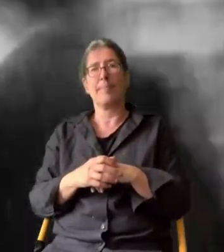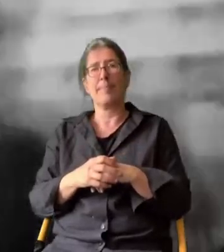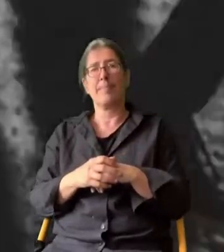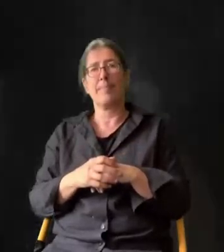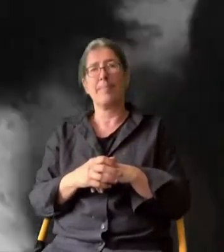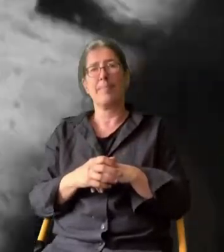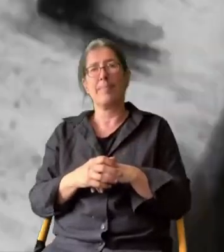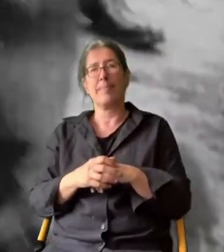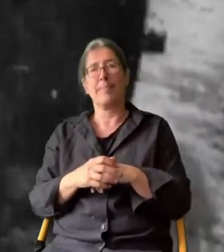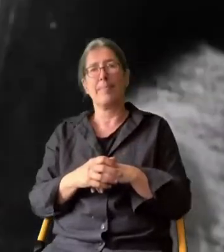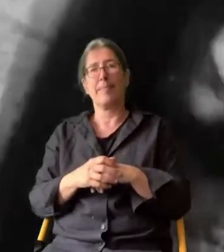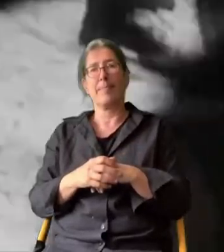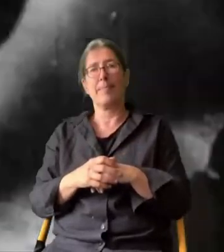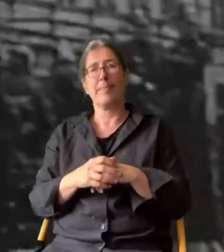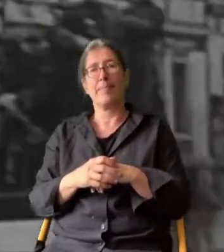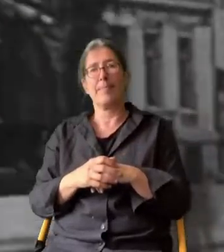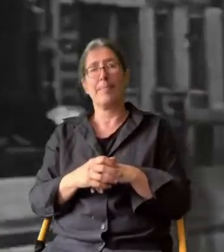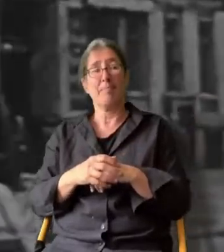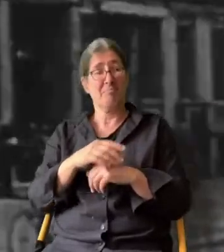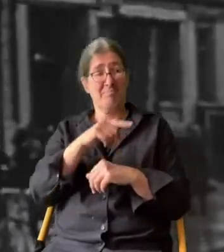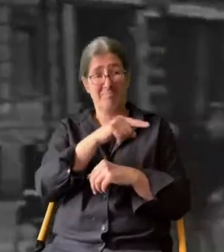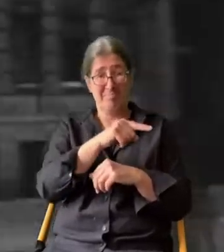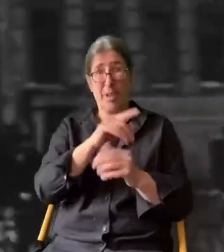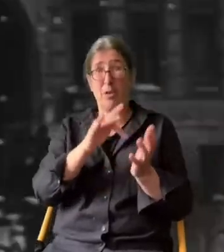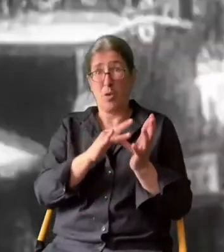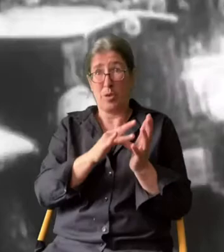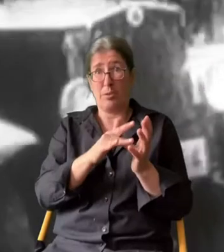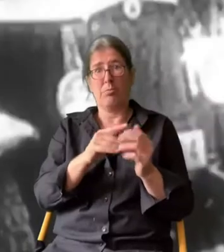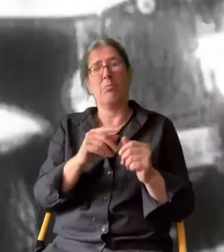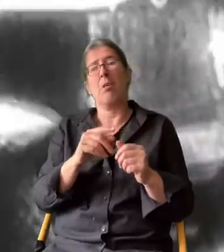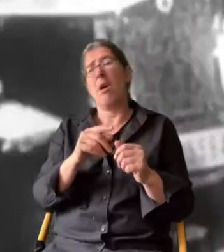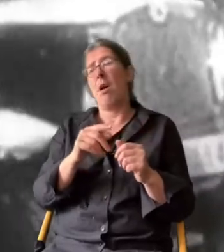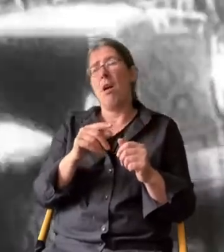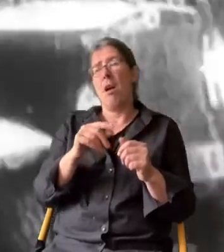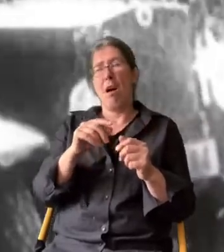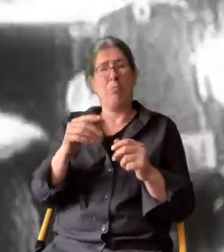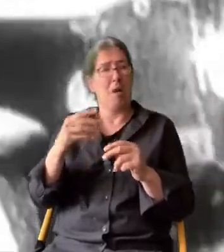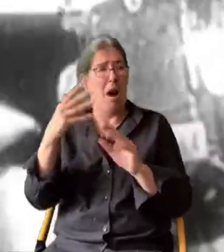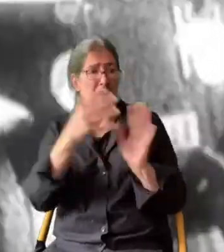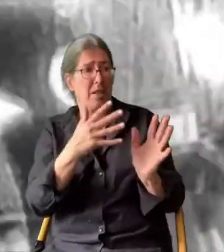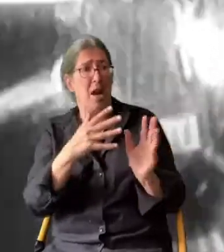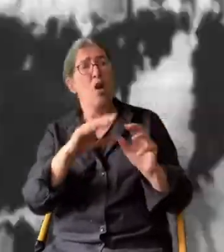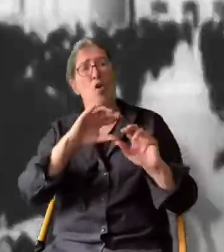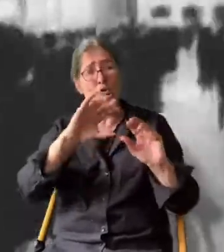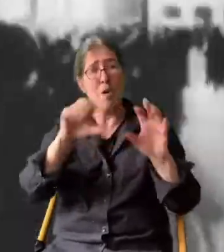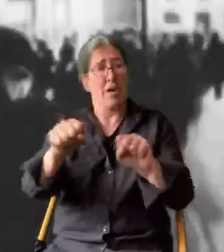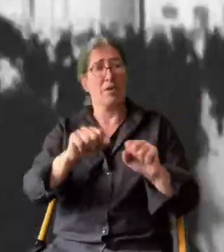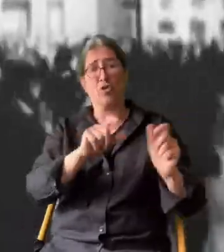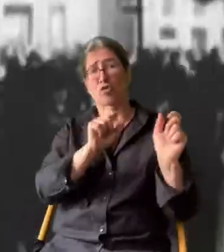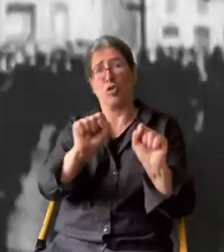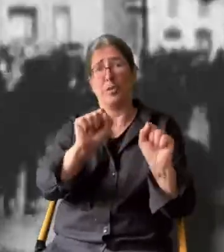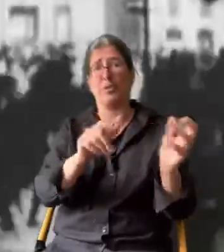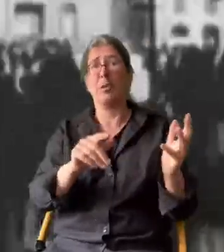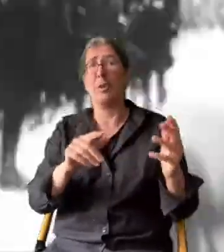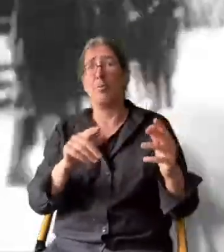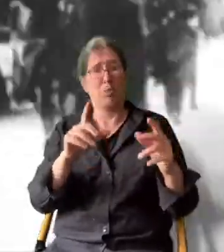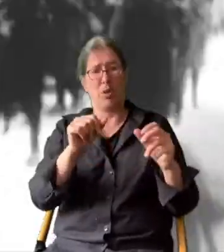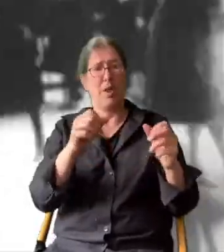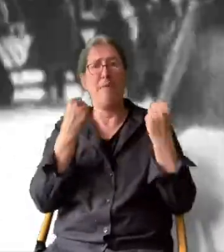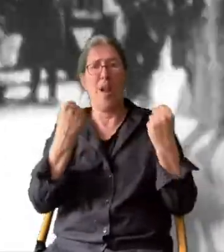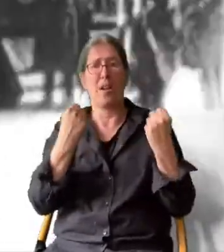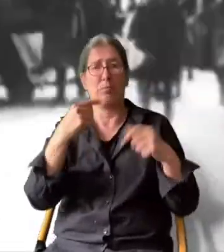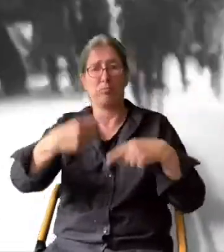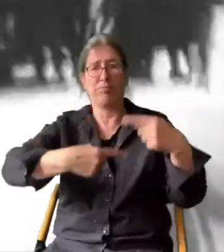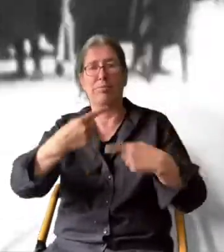Schutz vor radikalen Übergriffen ist die offizielle Begründung. Gewaltausübung die Folge. An